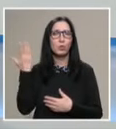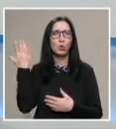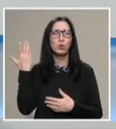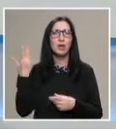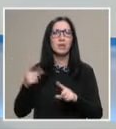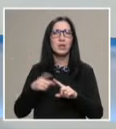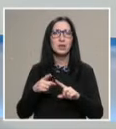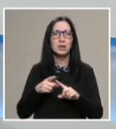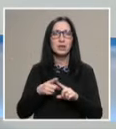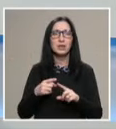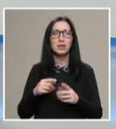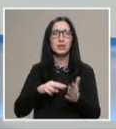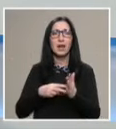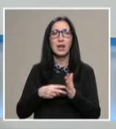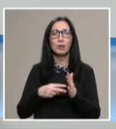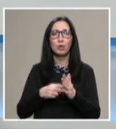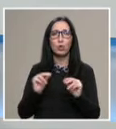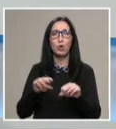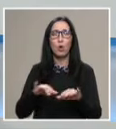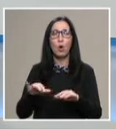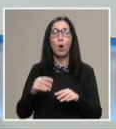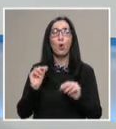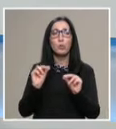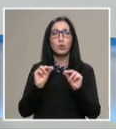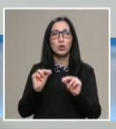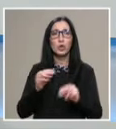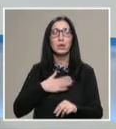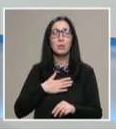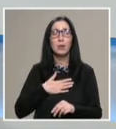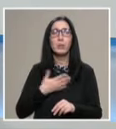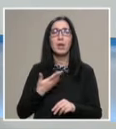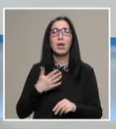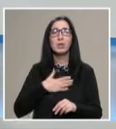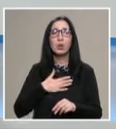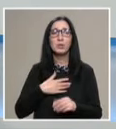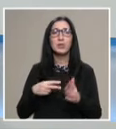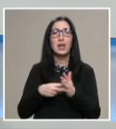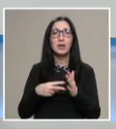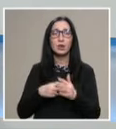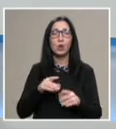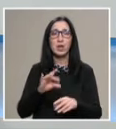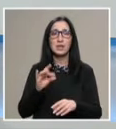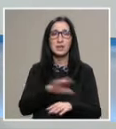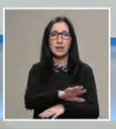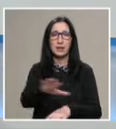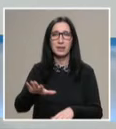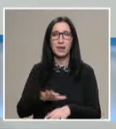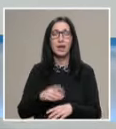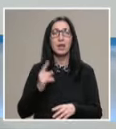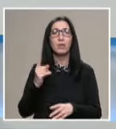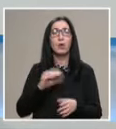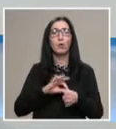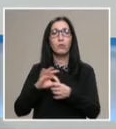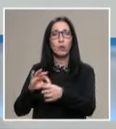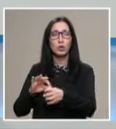в работата с електронно обучение. Ние си имаме собствена електронна среда, може да се каже, че сме и ни от